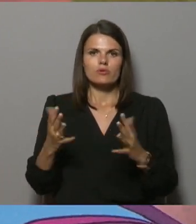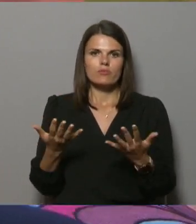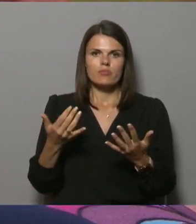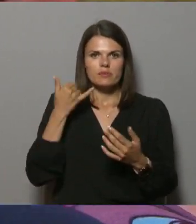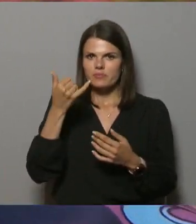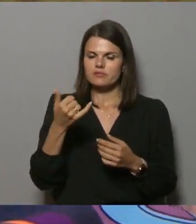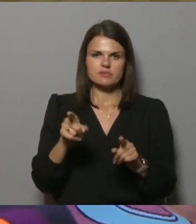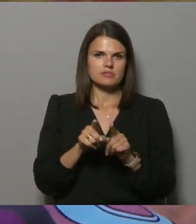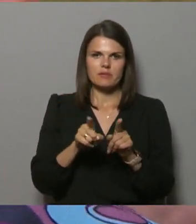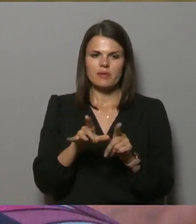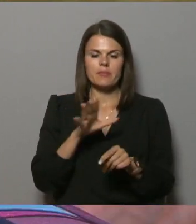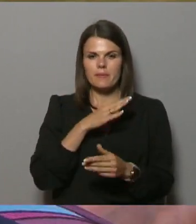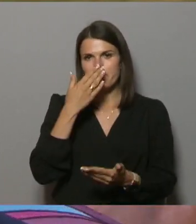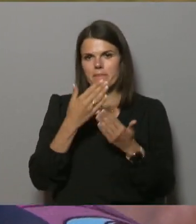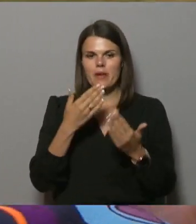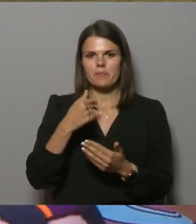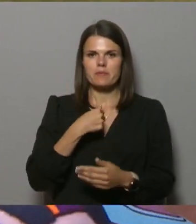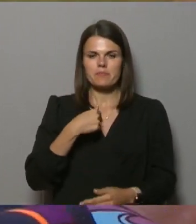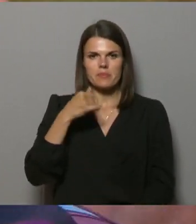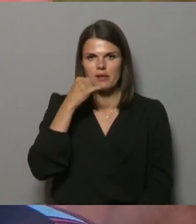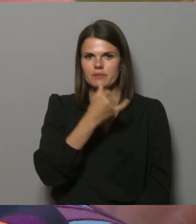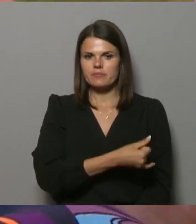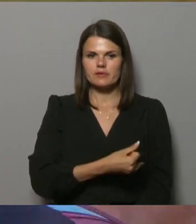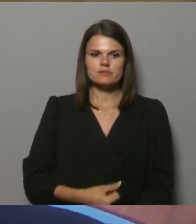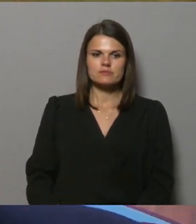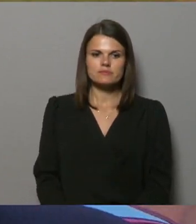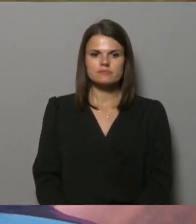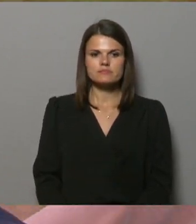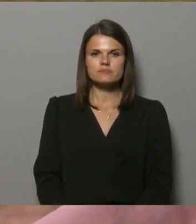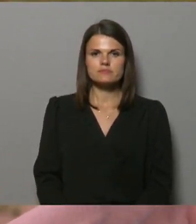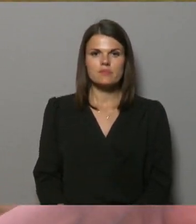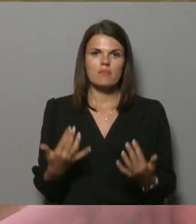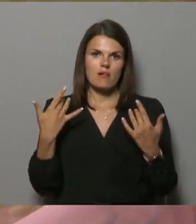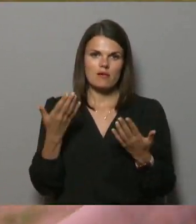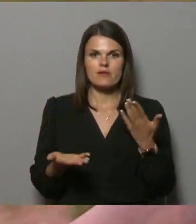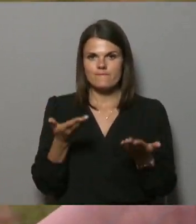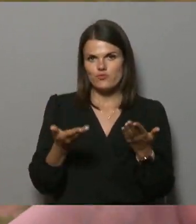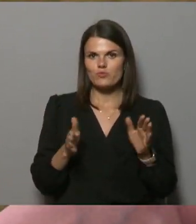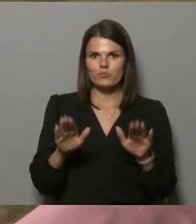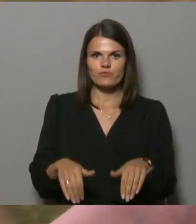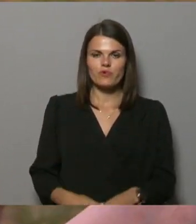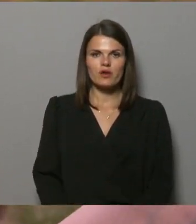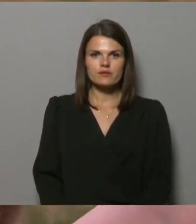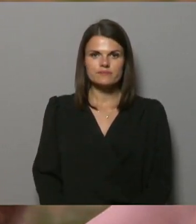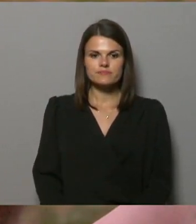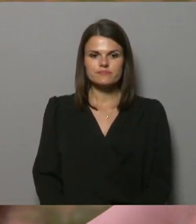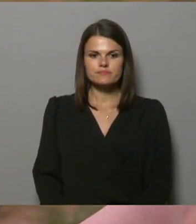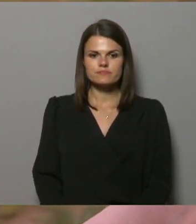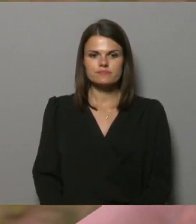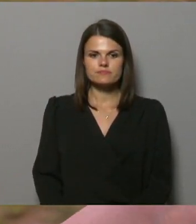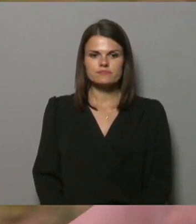piezvanīt tik un tā nevar. Pamēģiniet man piezvanīt tagad. Pamēģināsim ārā varbūt izdosies,